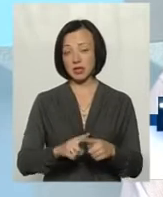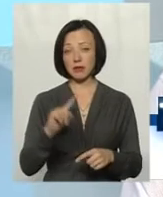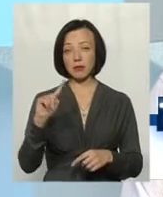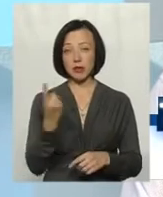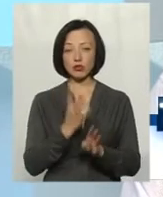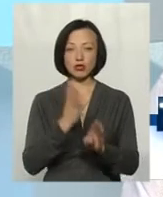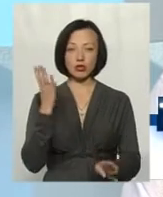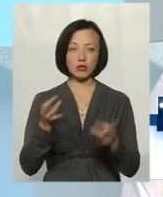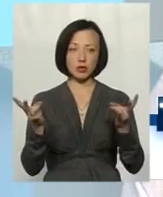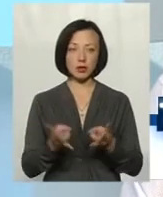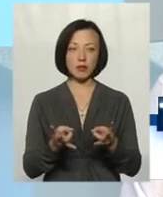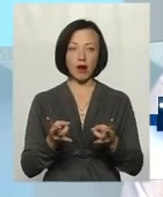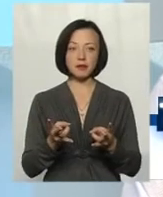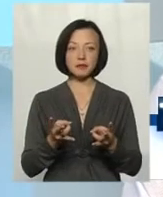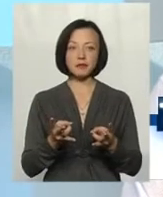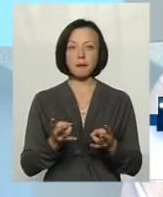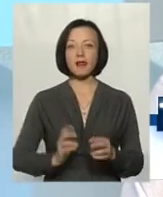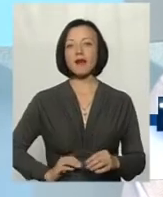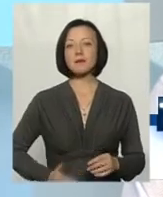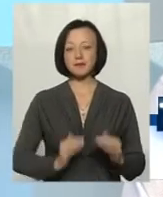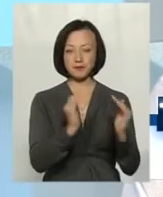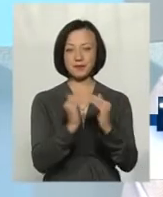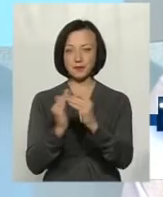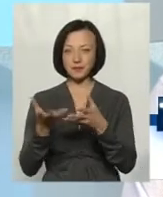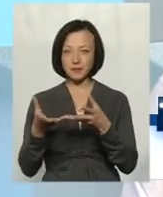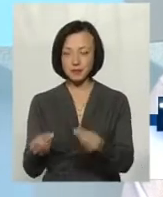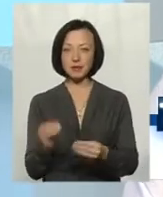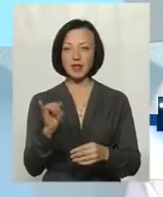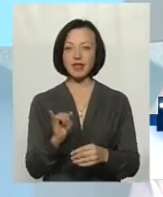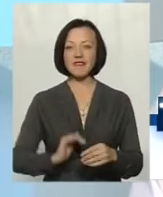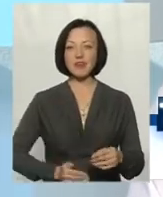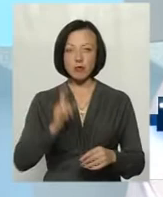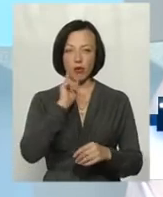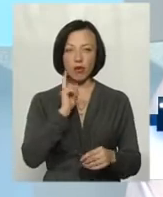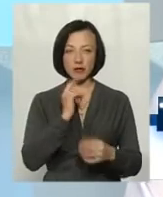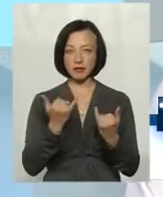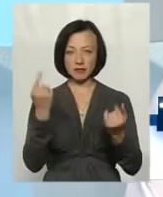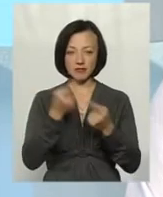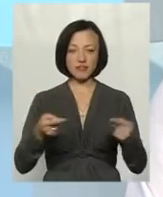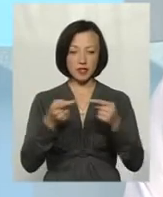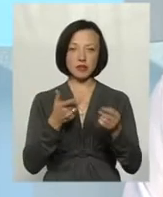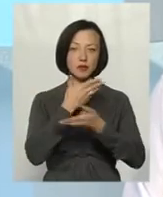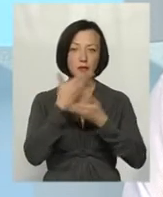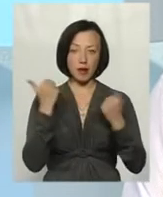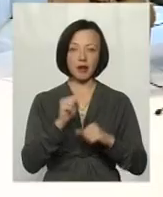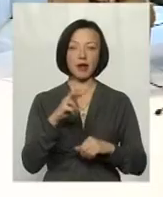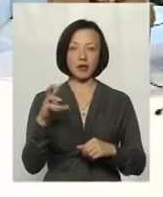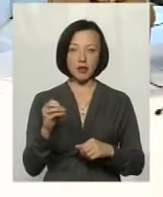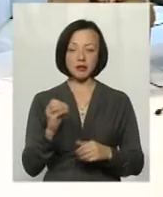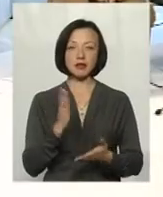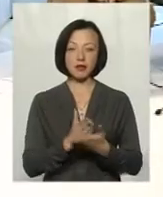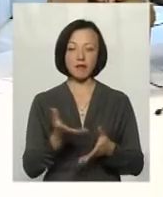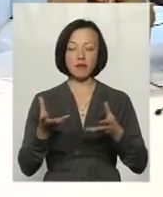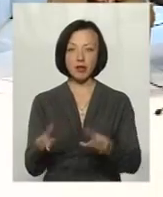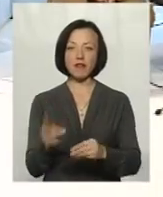першу чергу приватний сектор впливає, і, крім того, є ряд фірм, які ми поки що навіть на даний час не визначили, але чиню